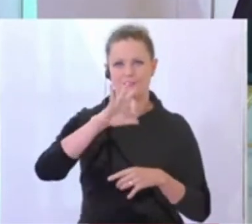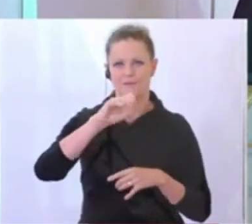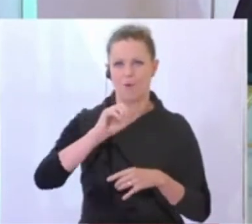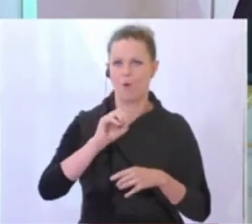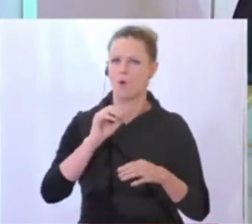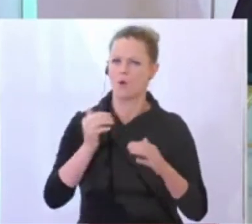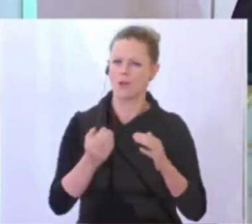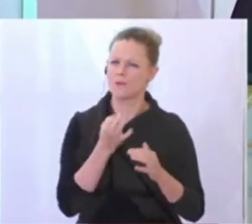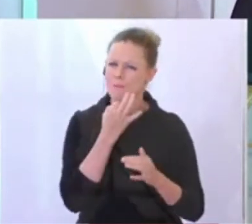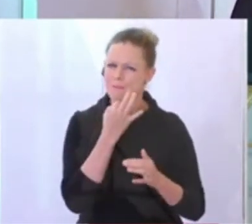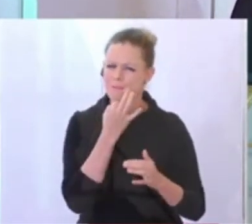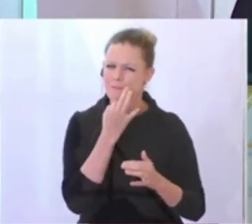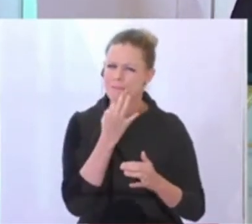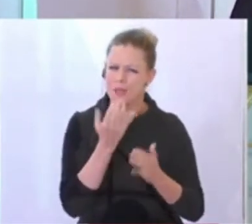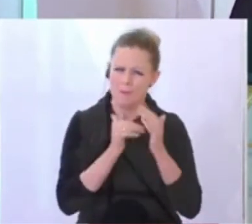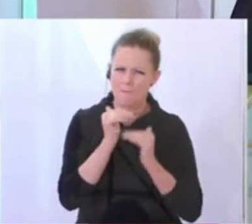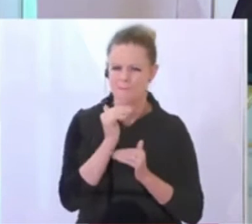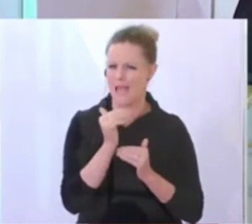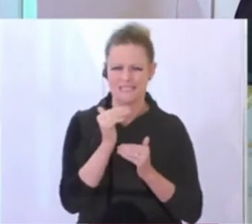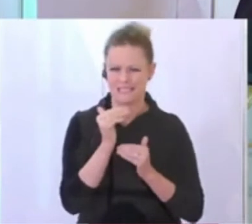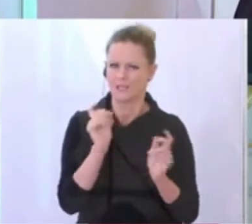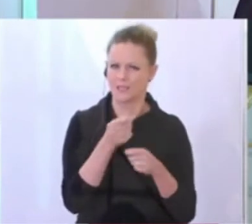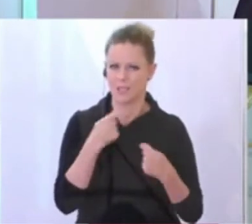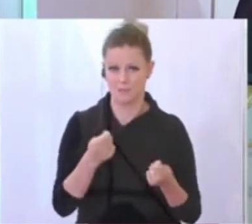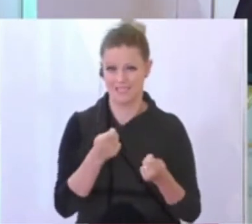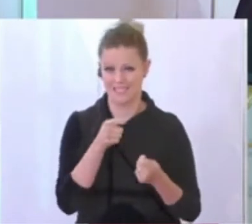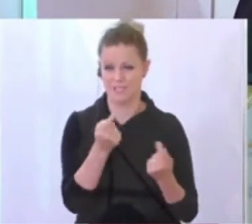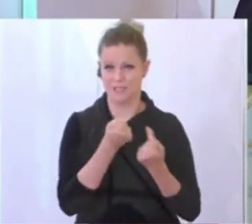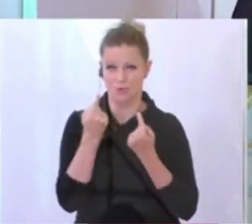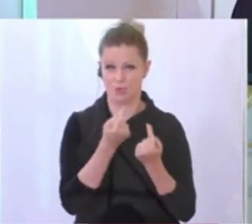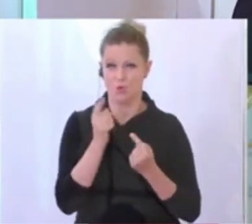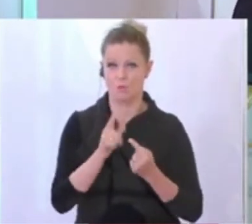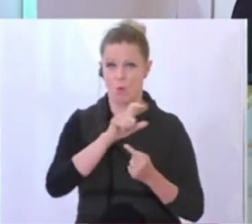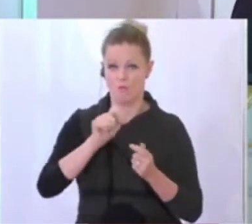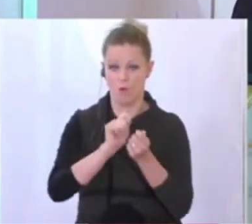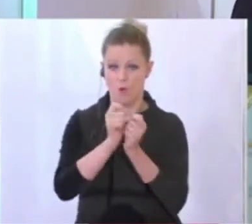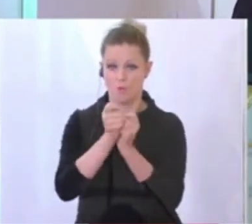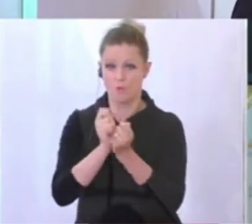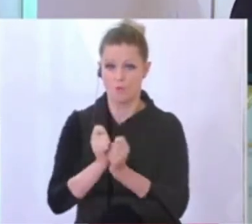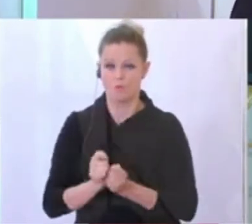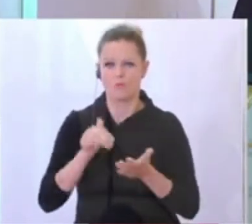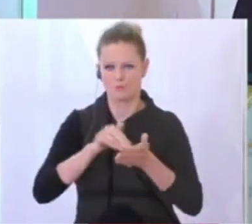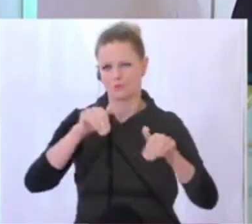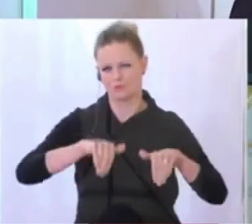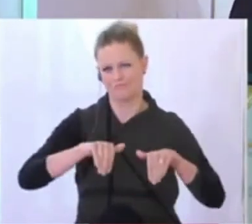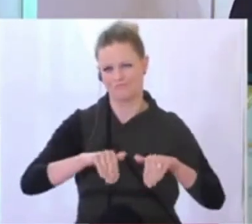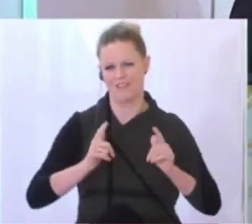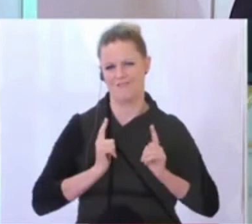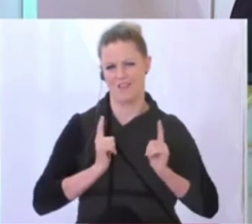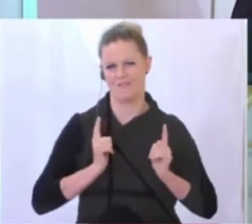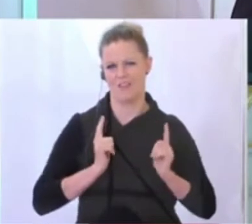gibt noch keine genaueren Schätzungen. Die Situation ändert sich wöchentlich und deswegen wird man noch einige Zeit lang warten müssen, bis man